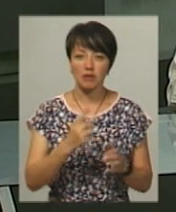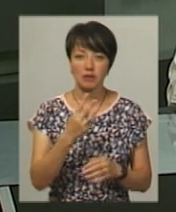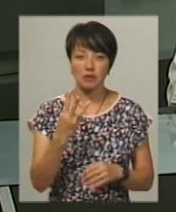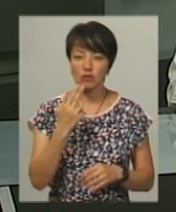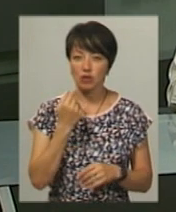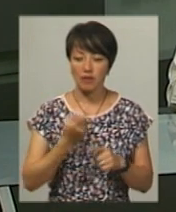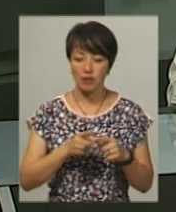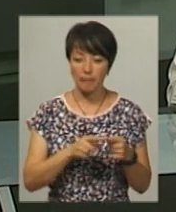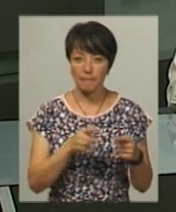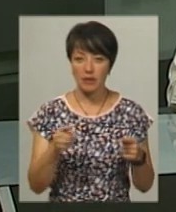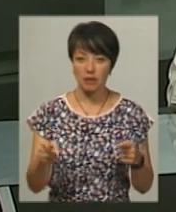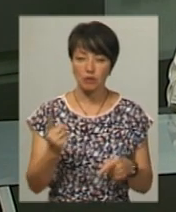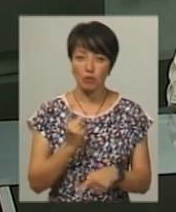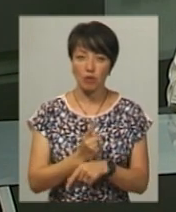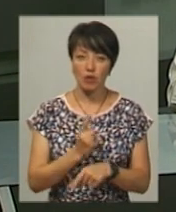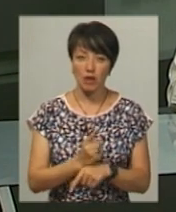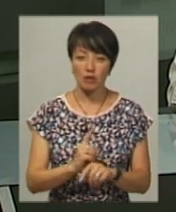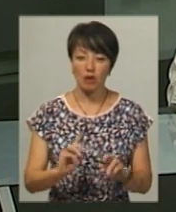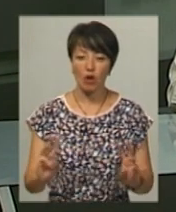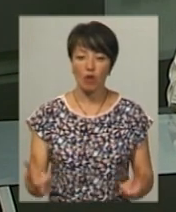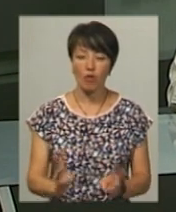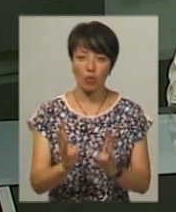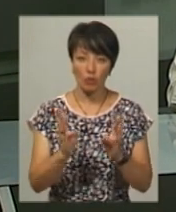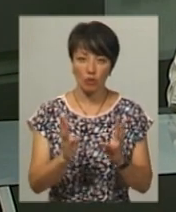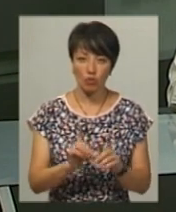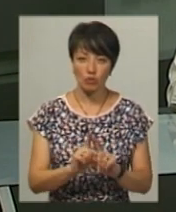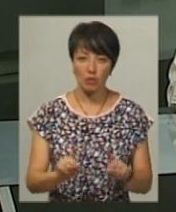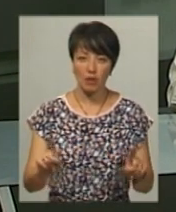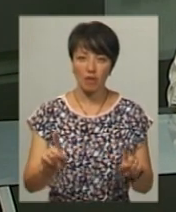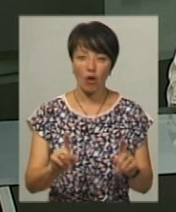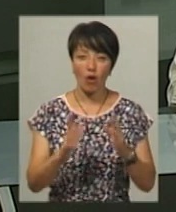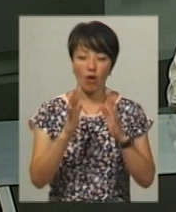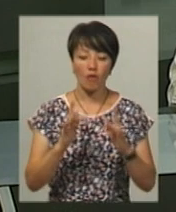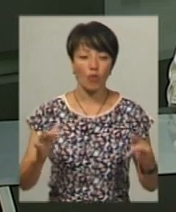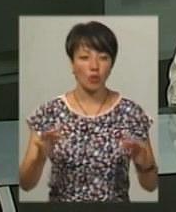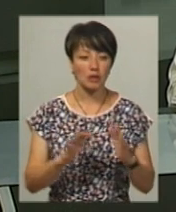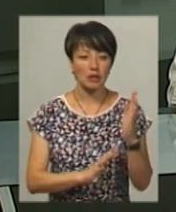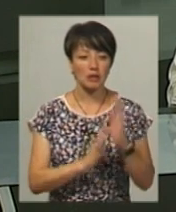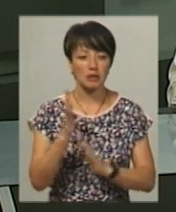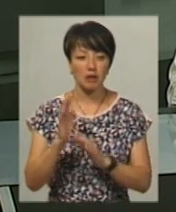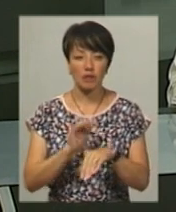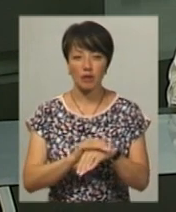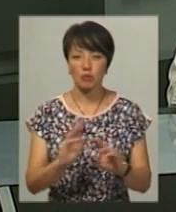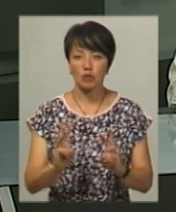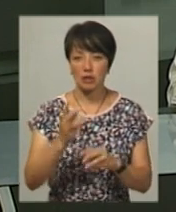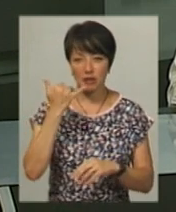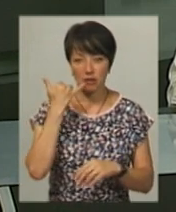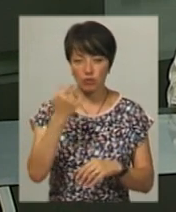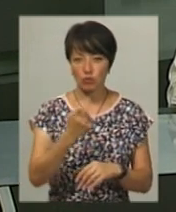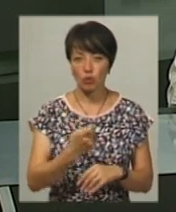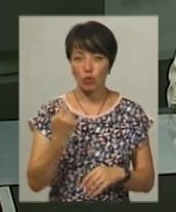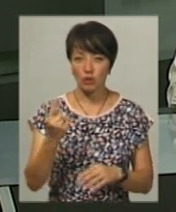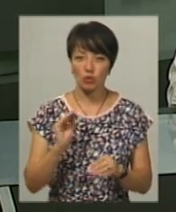У цей період забороняється, зокрема, розпалювати багаття, особливо у хвойних лісах. При виявленні пожежі телефонувати 101,